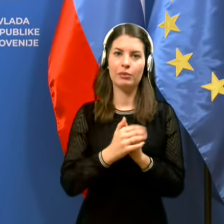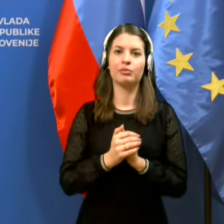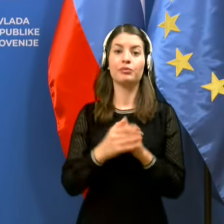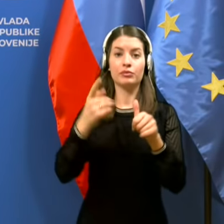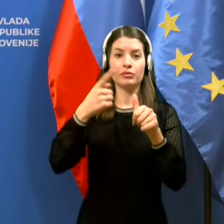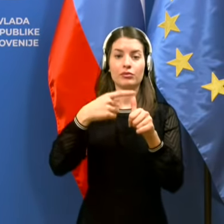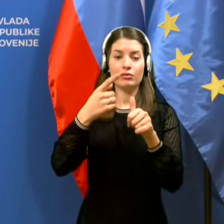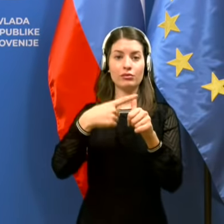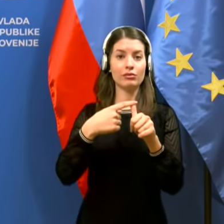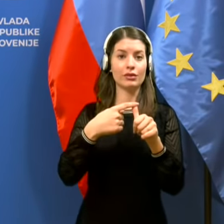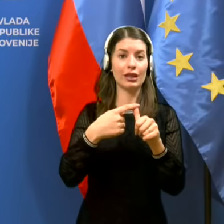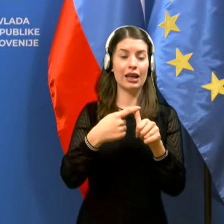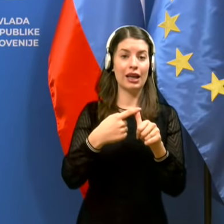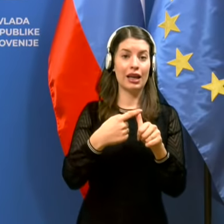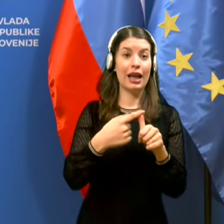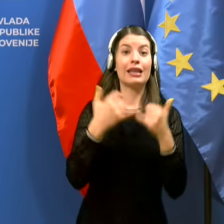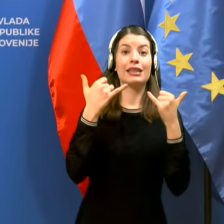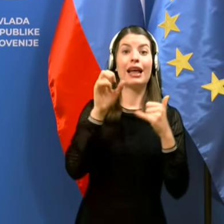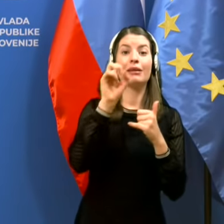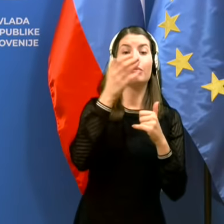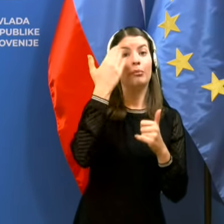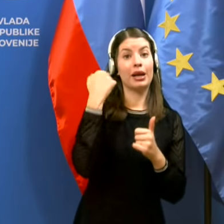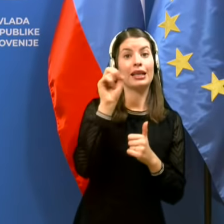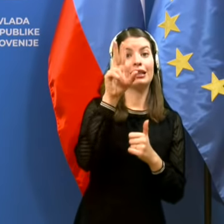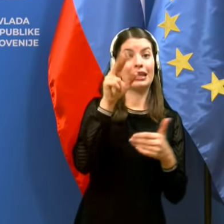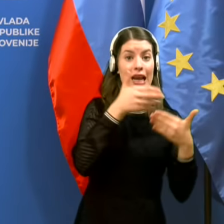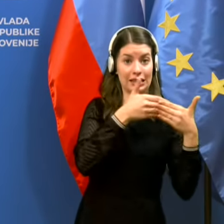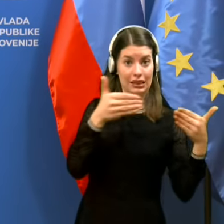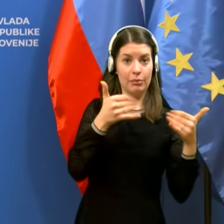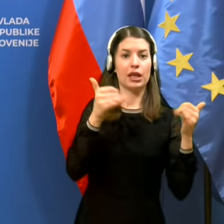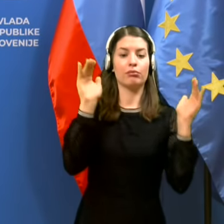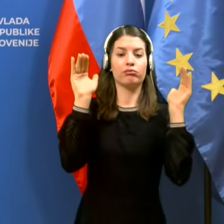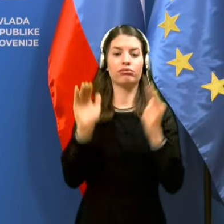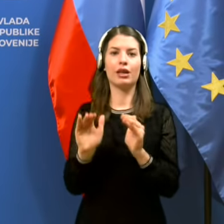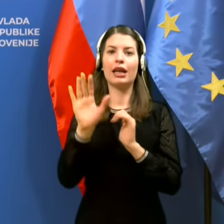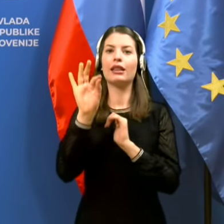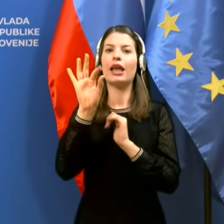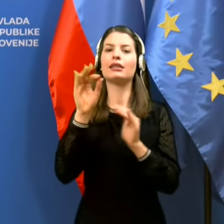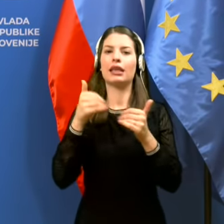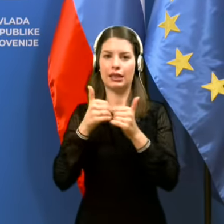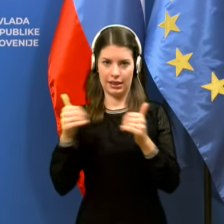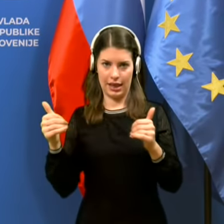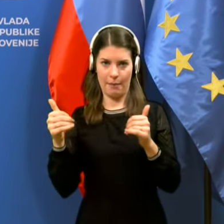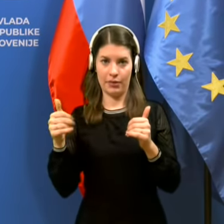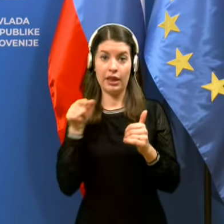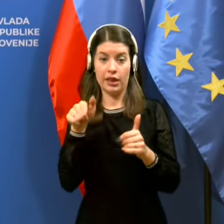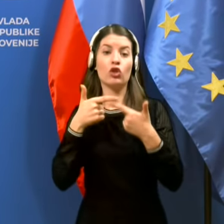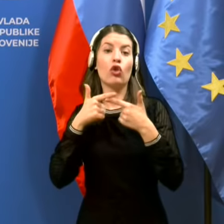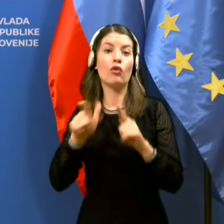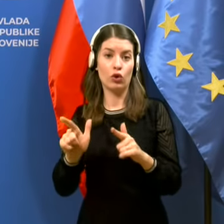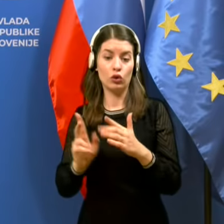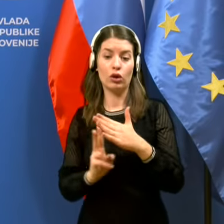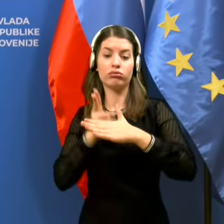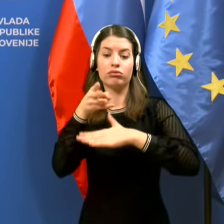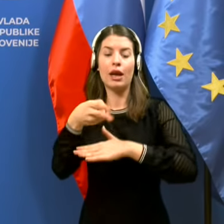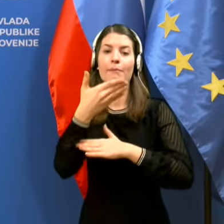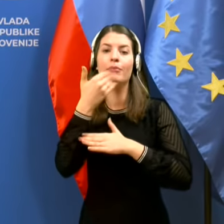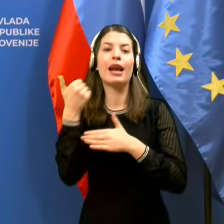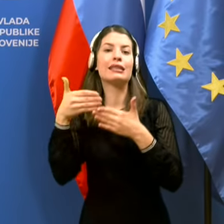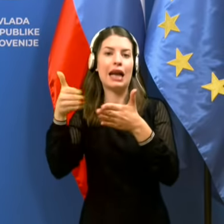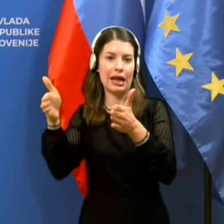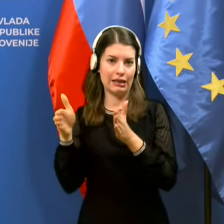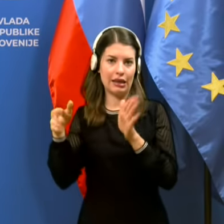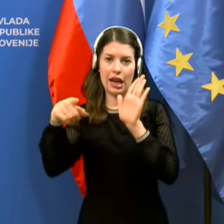Ponovem, na mesto 13 izjem iz desetega člena je samo še deset izjem, ki dovoljujejo vstop brez karantene in